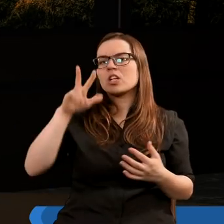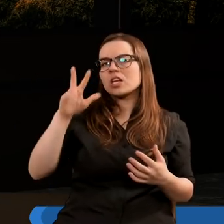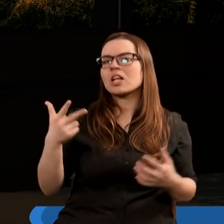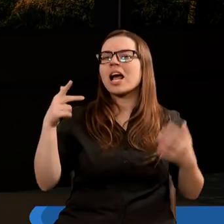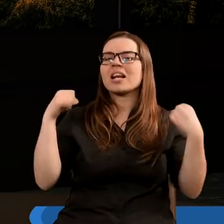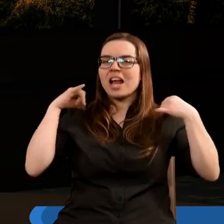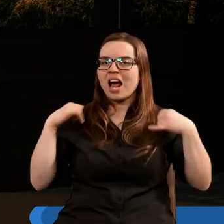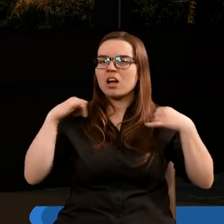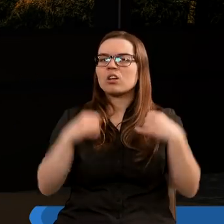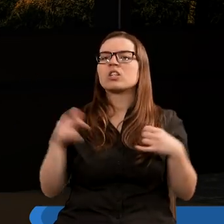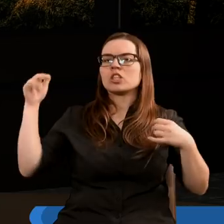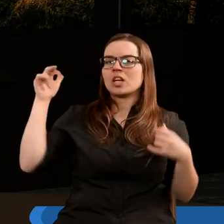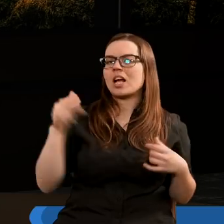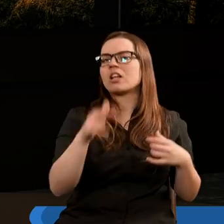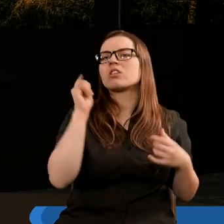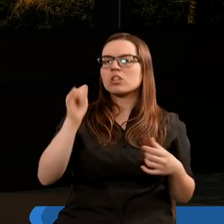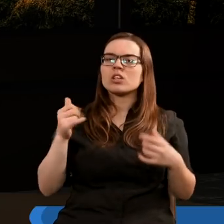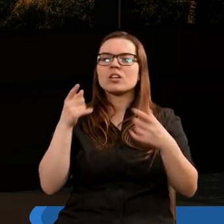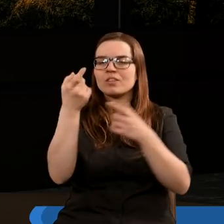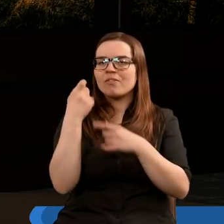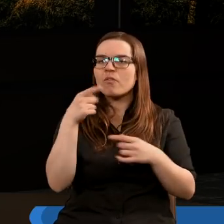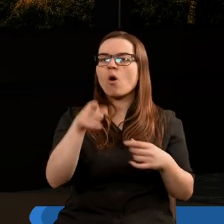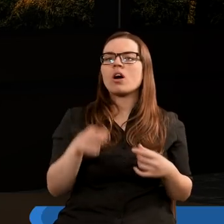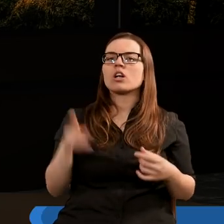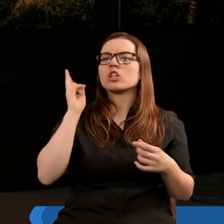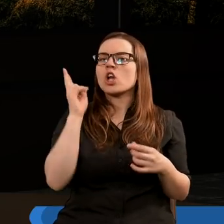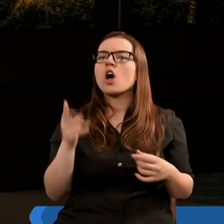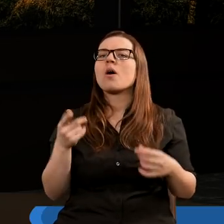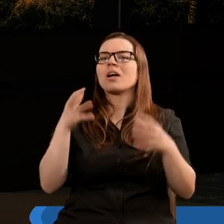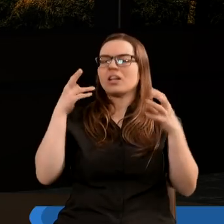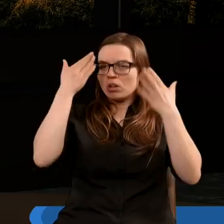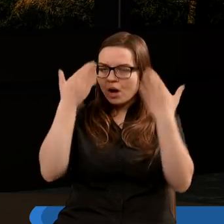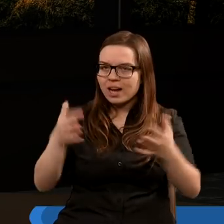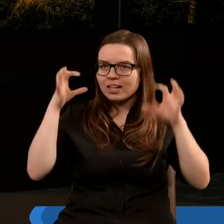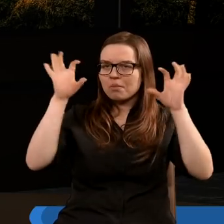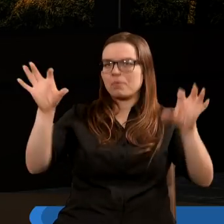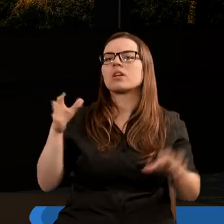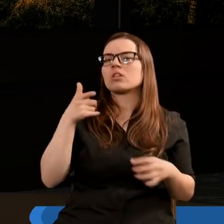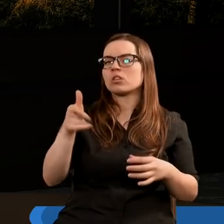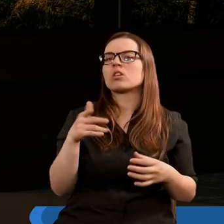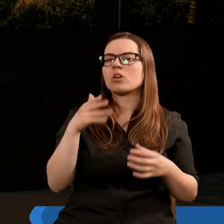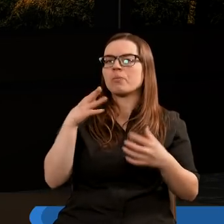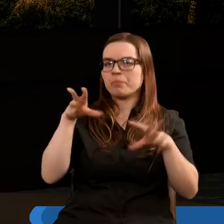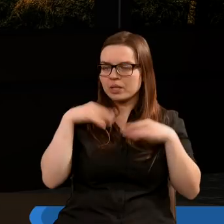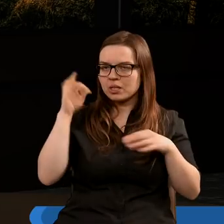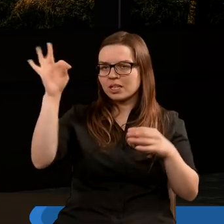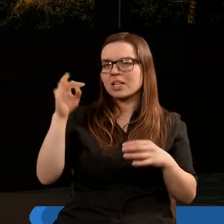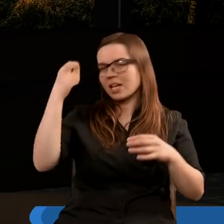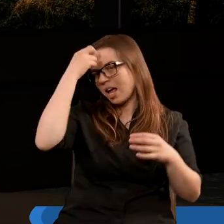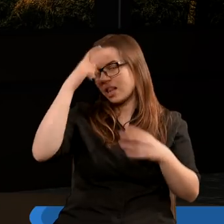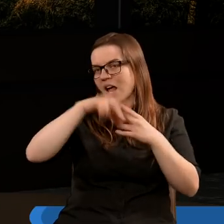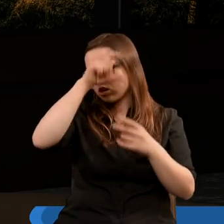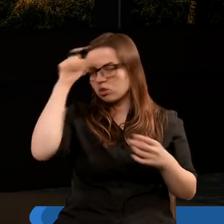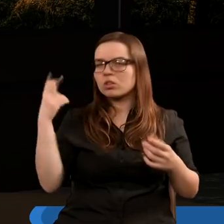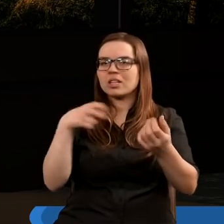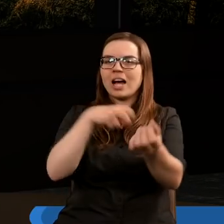Trzeci zaś anioł szedł za nimi i wołał, kto kłania się bestii i jej podobiźnie oraz przyjmuje znamie